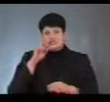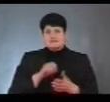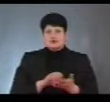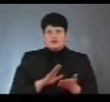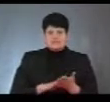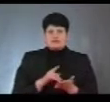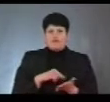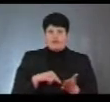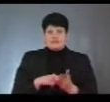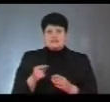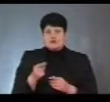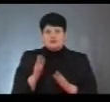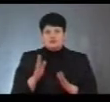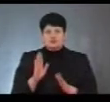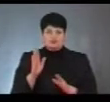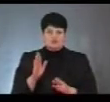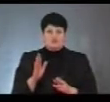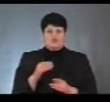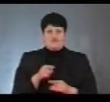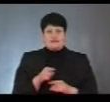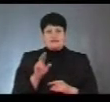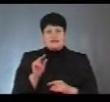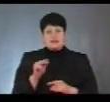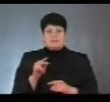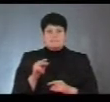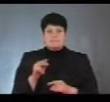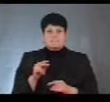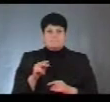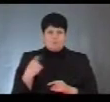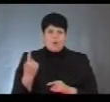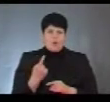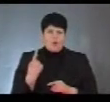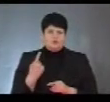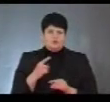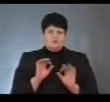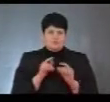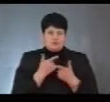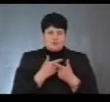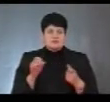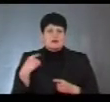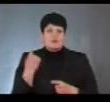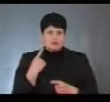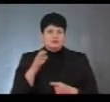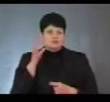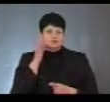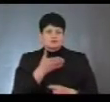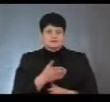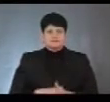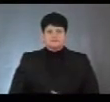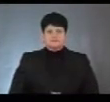місті Тернополі. Якщо у будуть у вас дані по області, потім їх почуємо. Давайте спершу, що каже пані Ірина Борда.